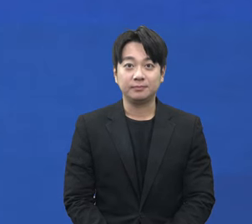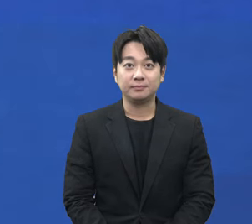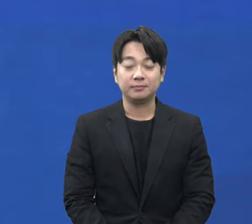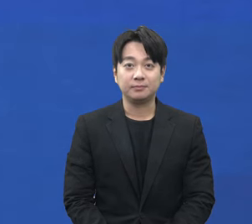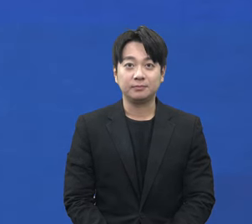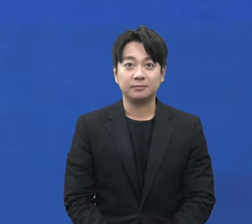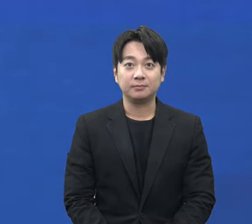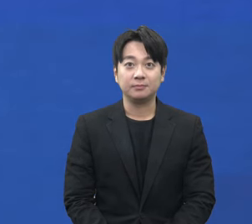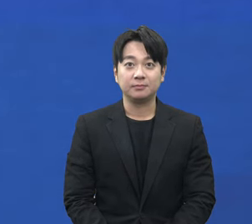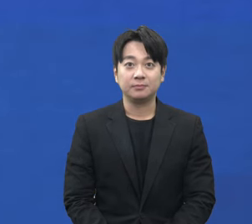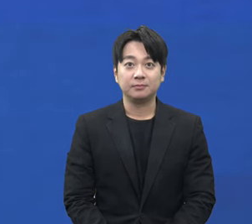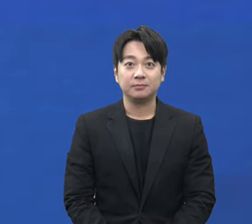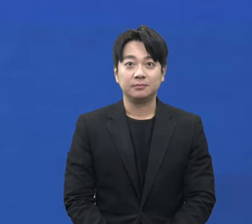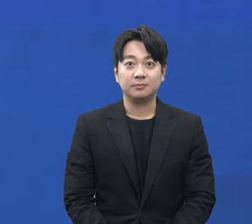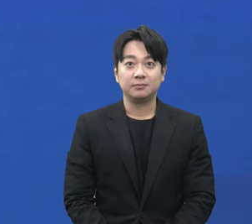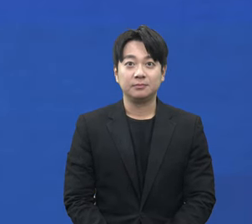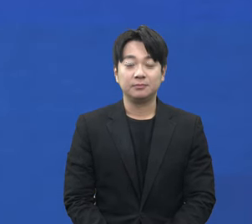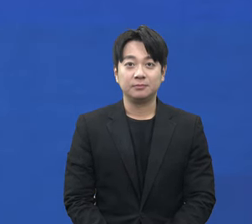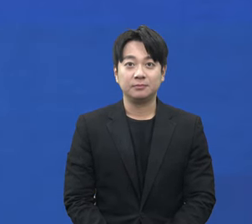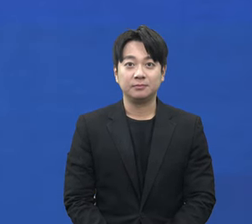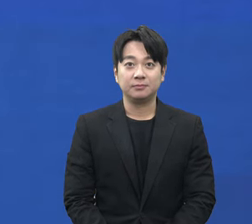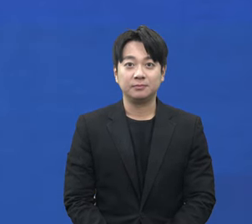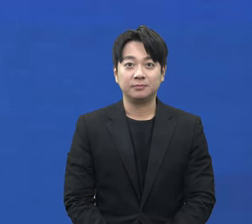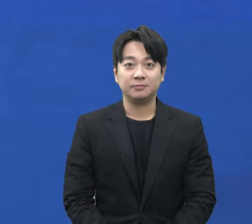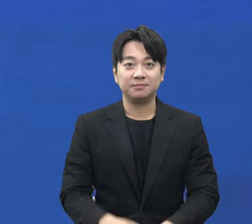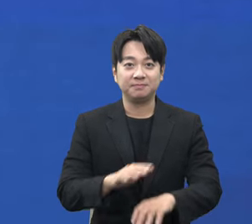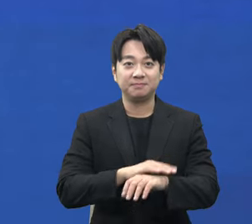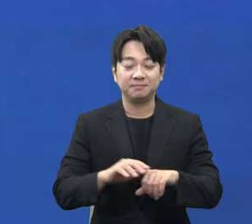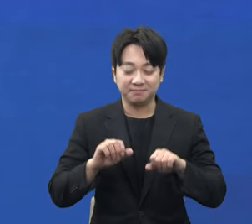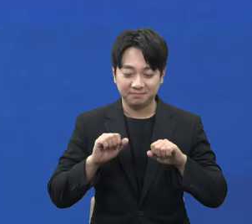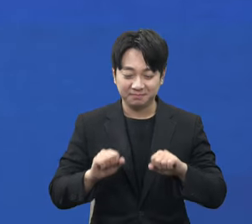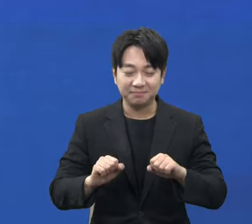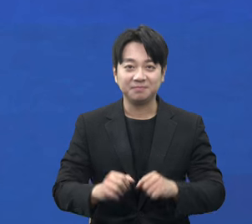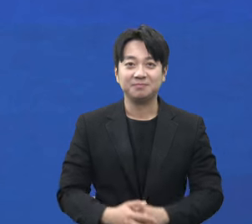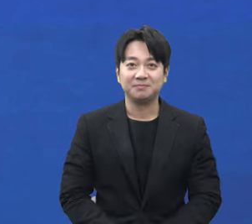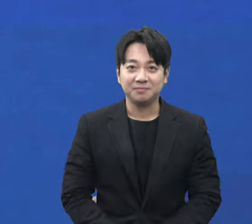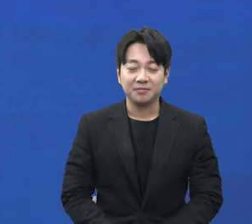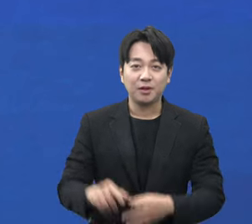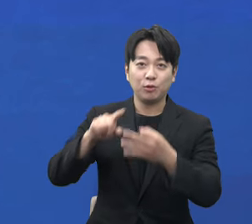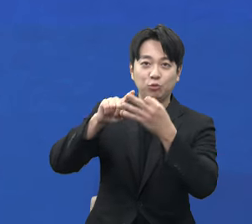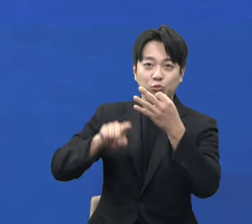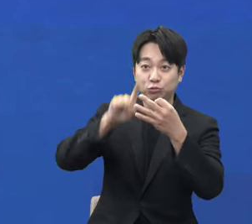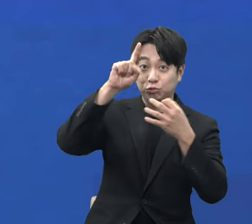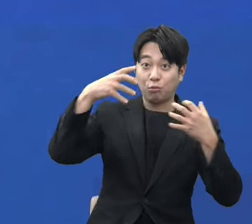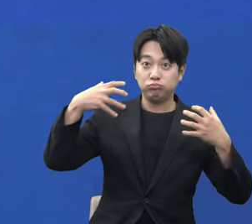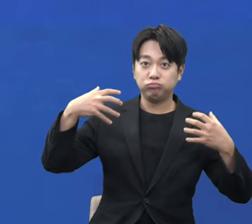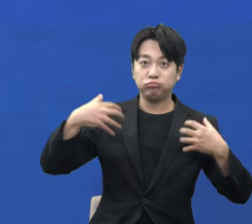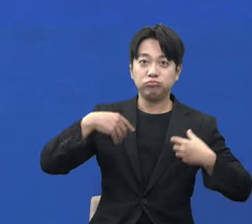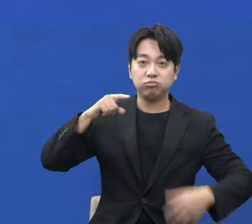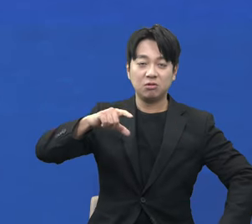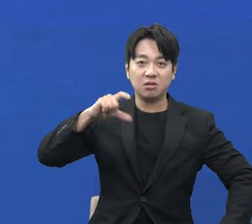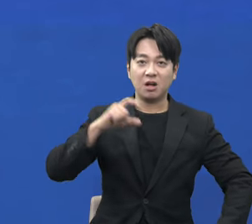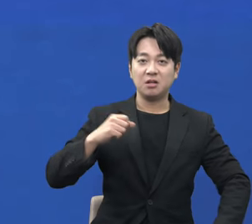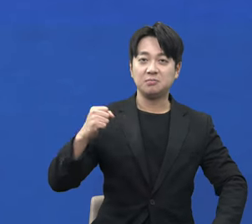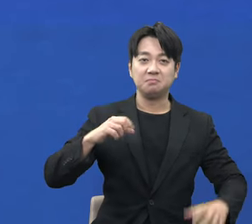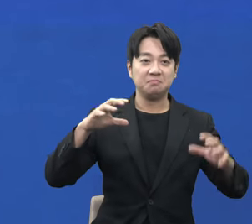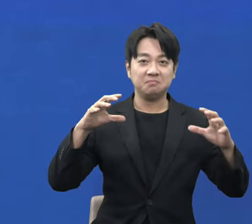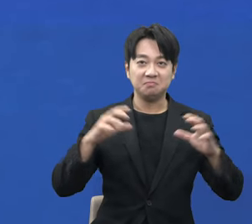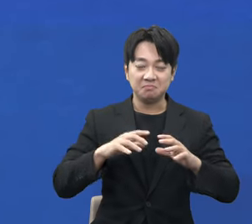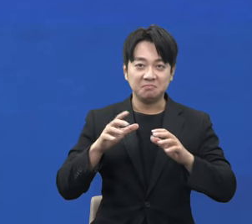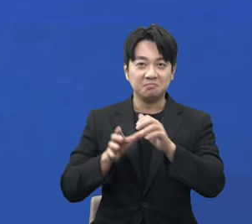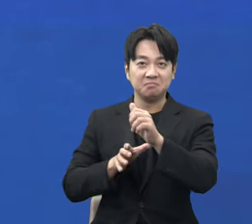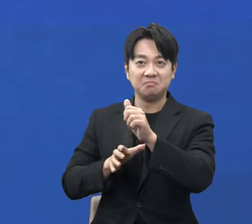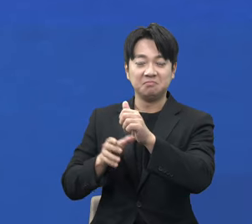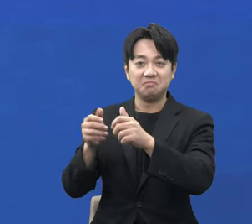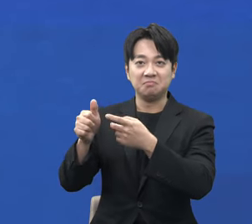의성 육종 마늘의 매운맛과 단단함으로 윤석열 정부 농정 끈짱낼 기호 2번 더불어민주당